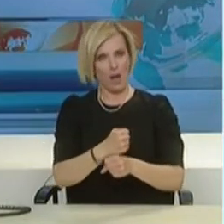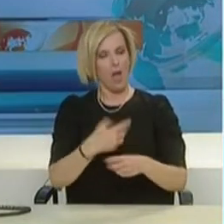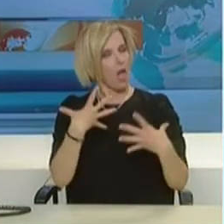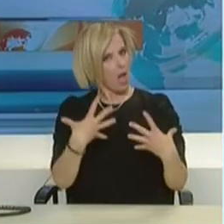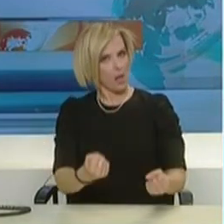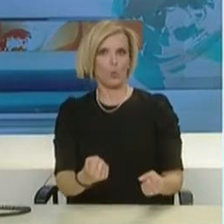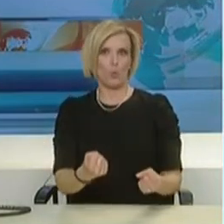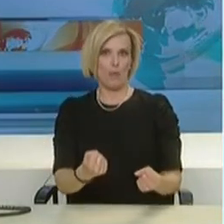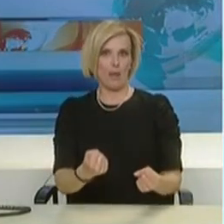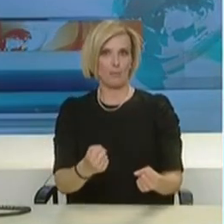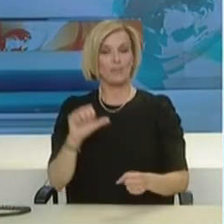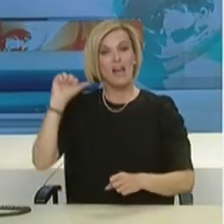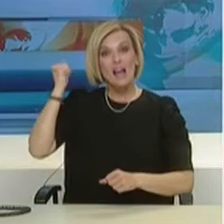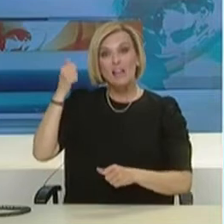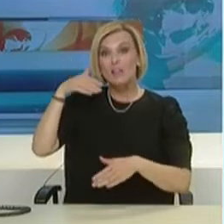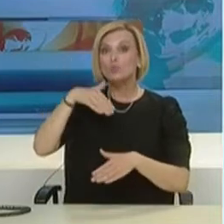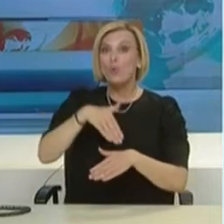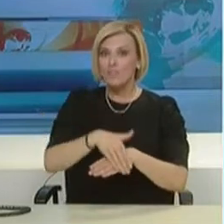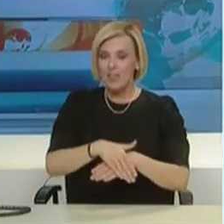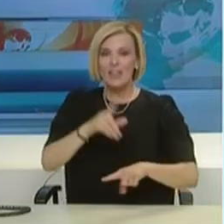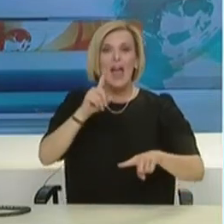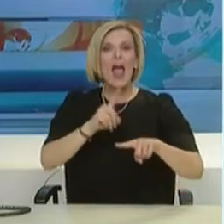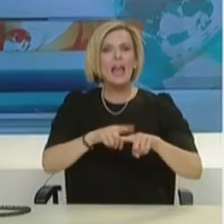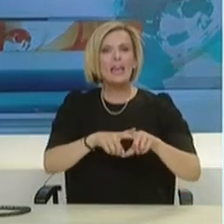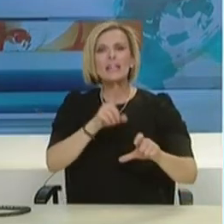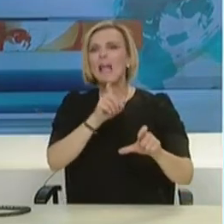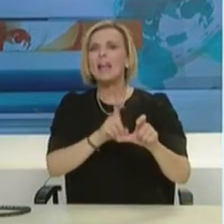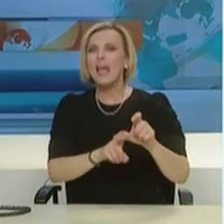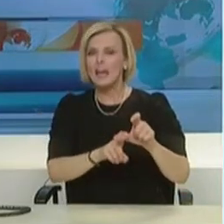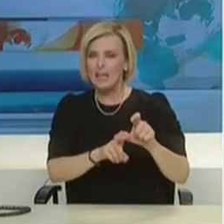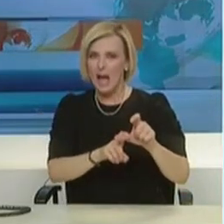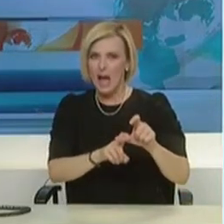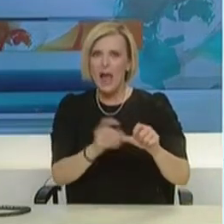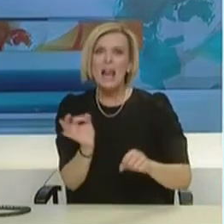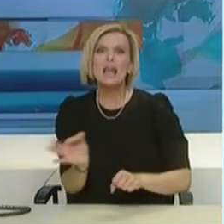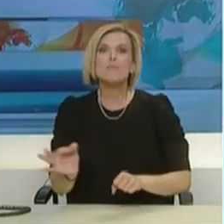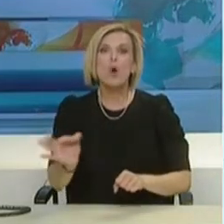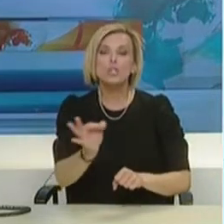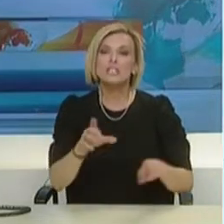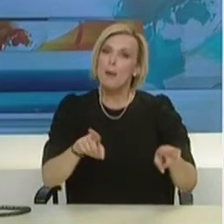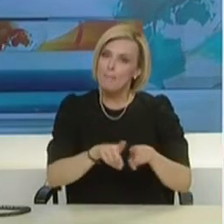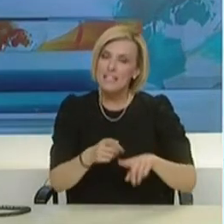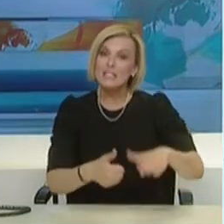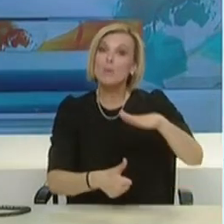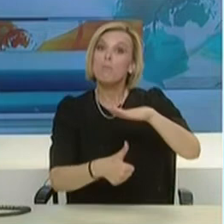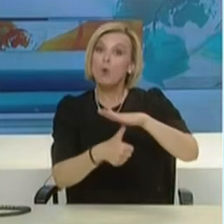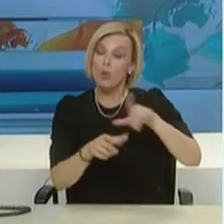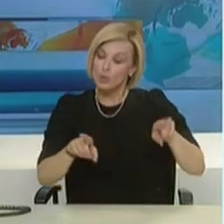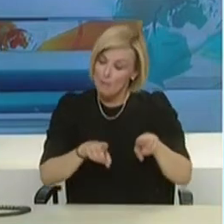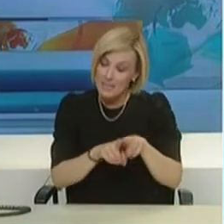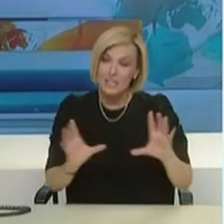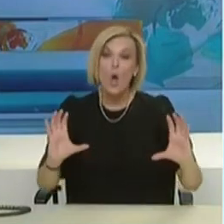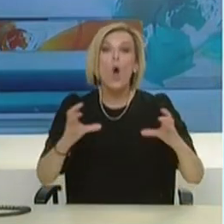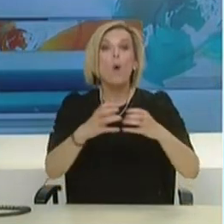που υλοποιήθηκε χθες το βράδυ από την Ελληνική Εταιρεία Λιμόξεων και τον πρόεδρό της κ. Γαργαλιάνο μαζί με ομάδα επιστημόνων,